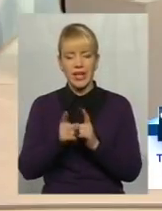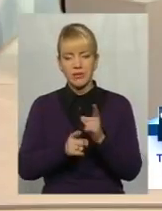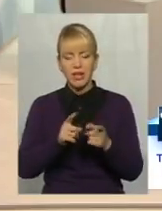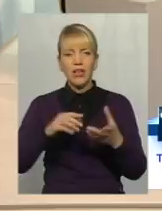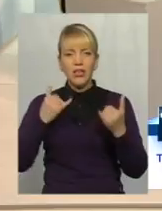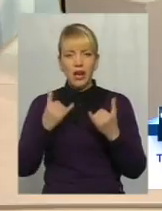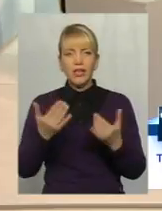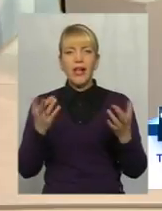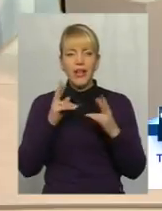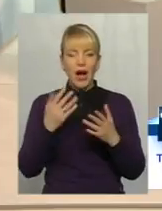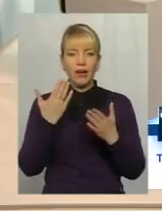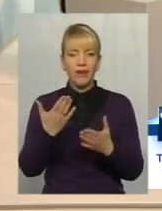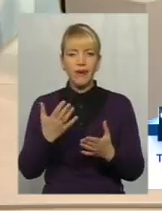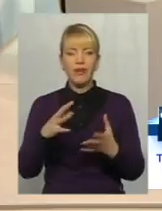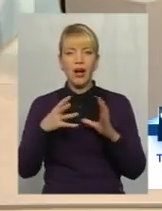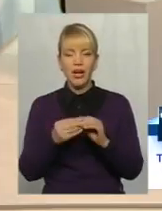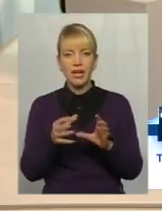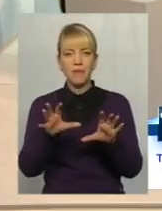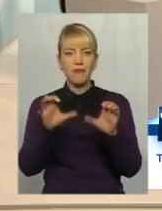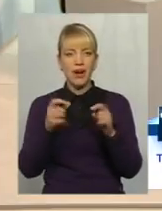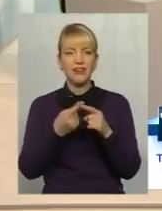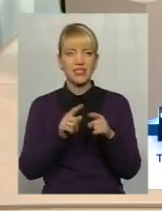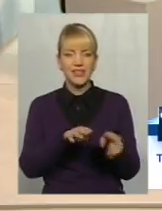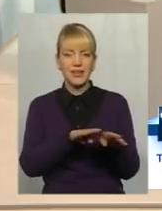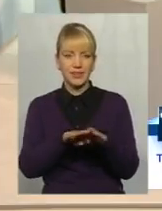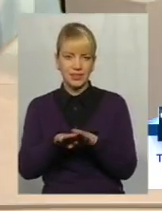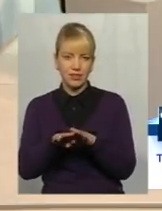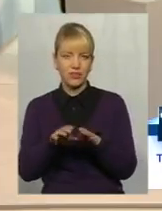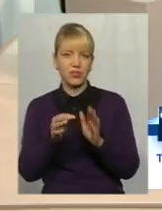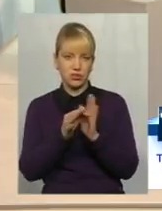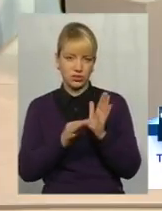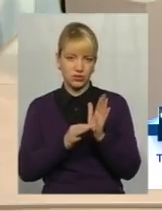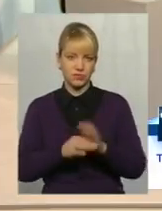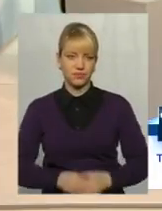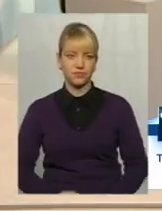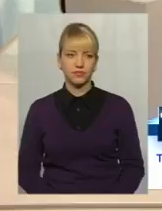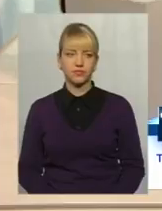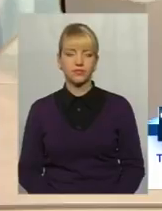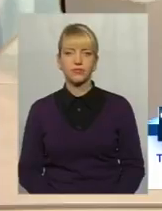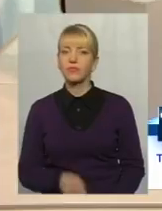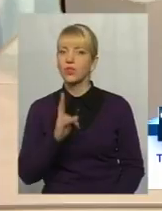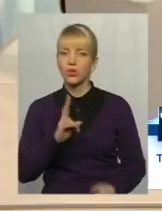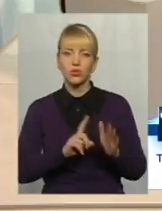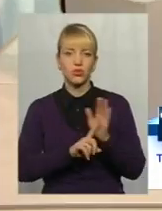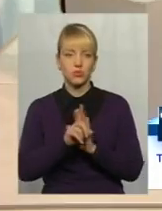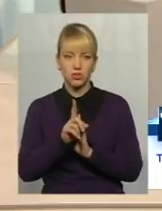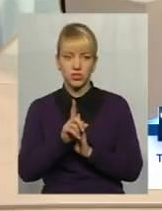взагалі ви сприймаєте і ви її оцінюєте, хотілося б від вас почути на початку. Хто розпочне?